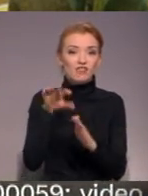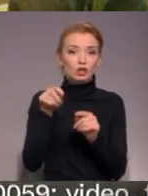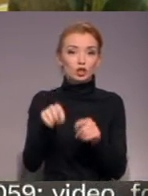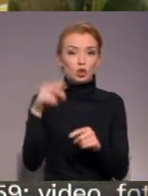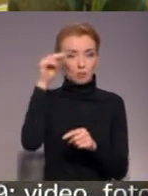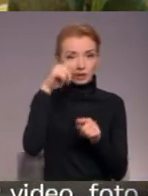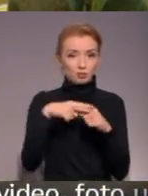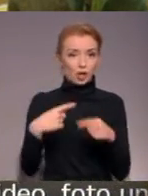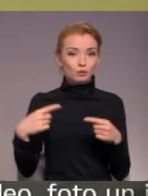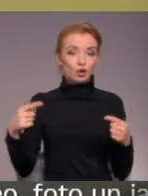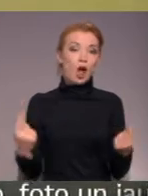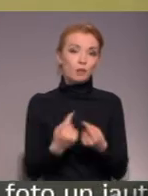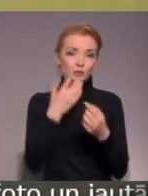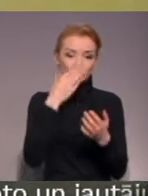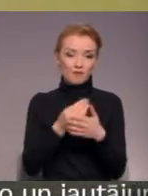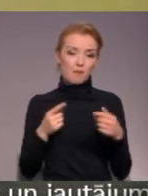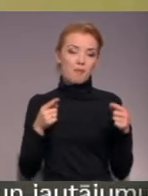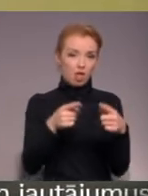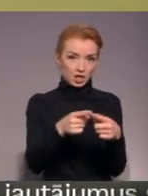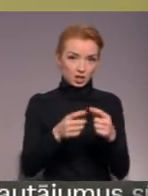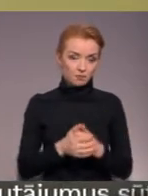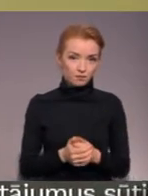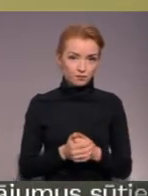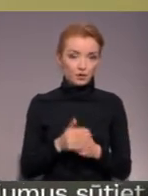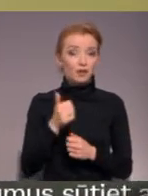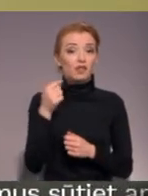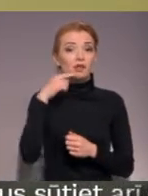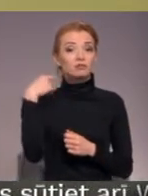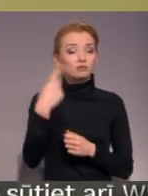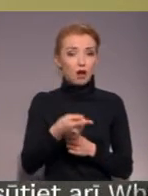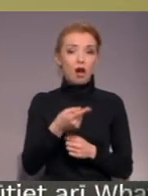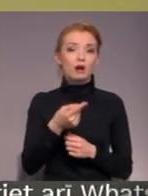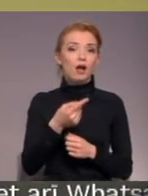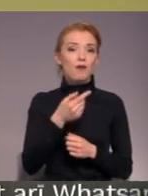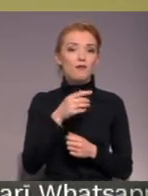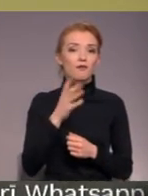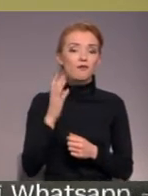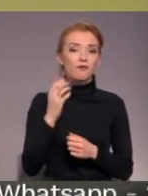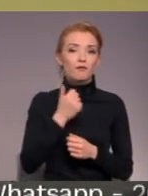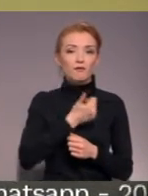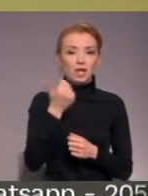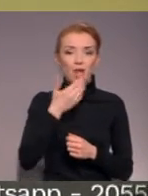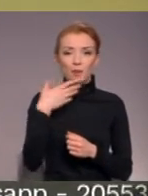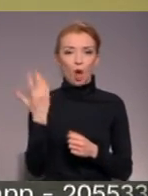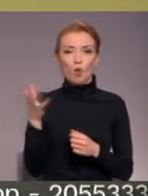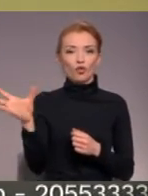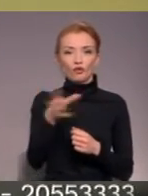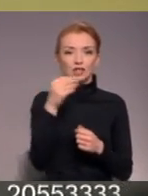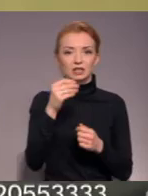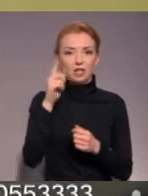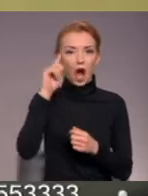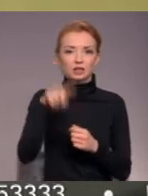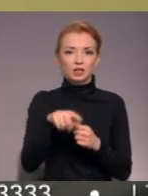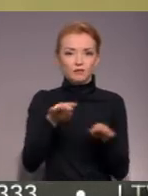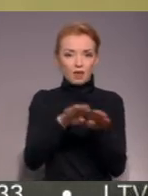atbilstoši savam mērķim. Būtībā viņam nav vienlīdz visi daudz jāzina. Tur var viņš